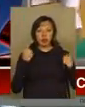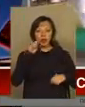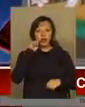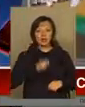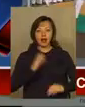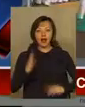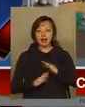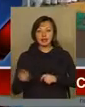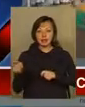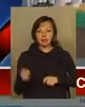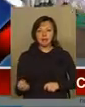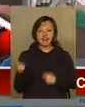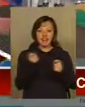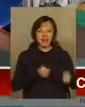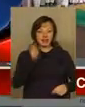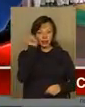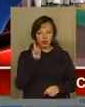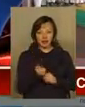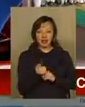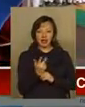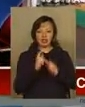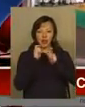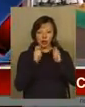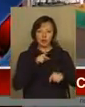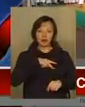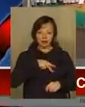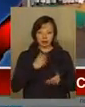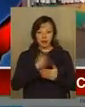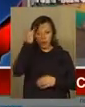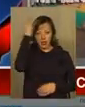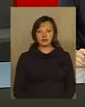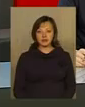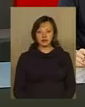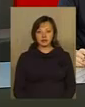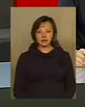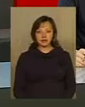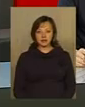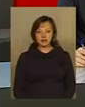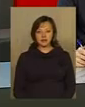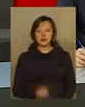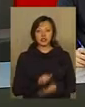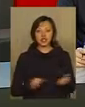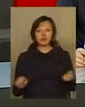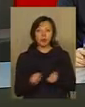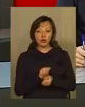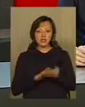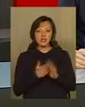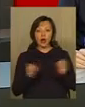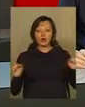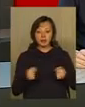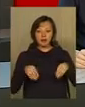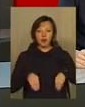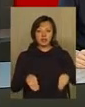Українські каратисти привезли з Єрусалиму 13 нагород. Серед призерів і подільські спортсмени. Через посуху стан